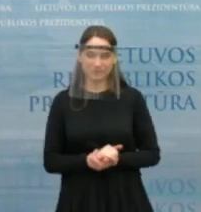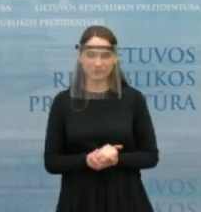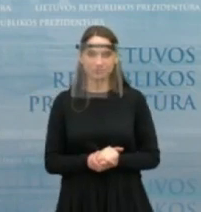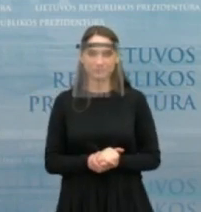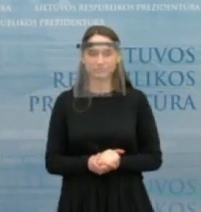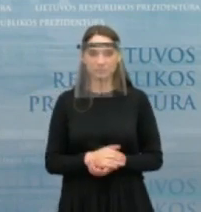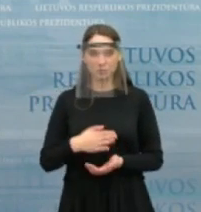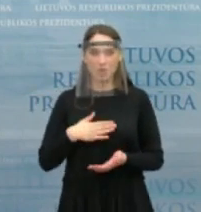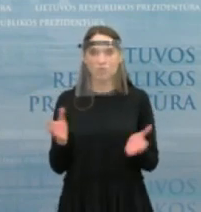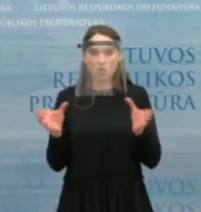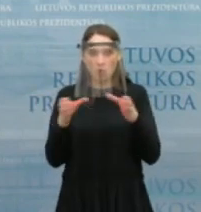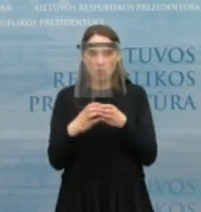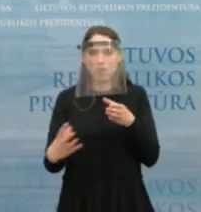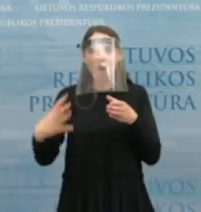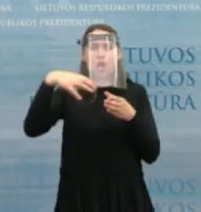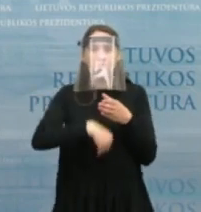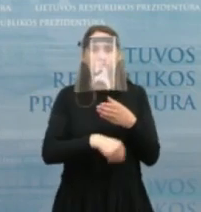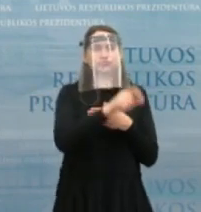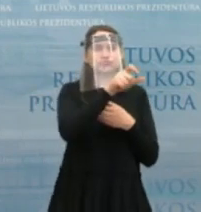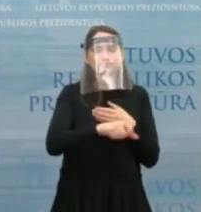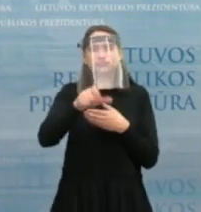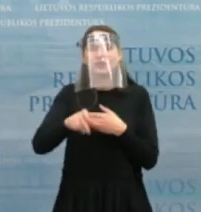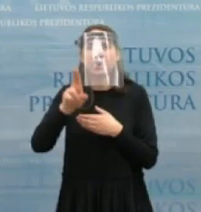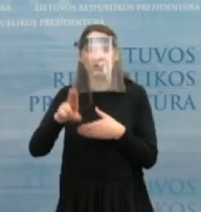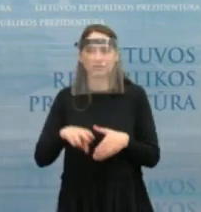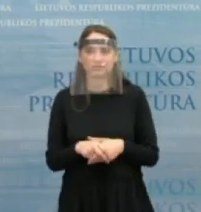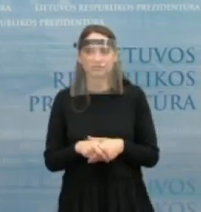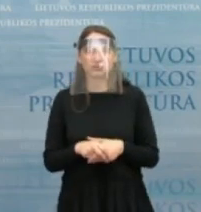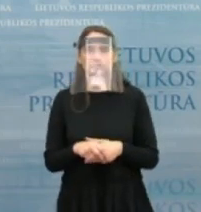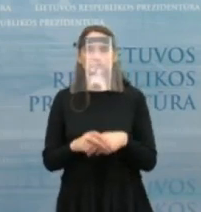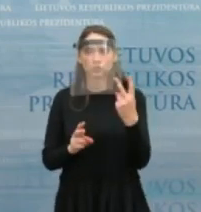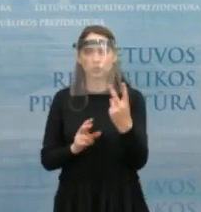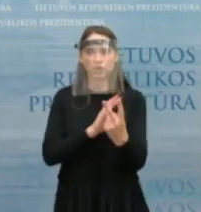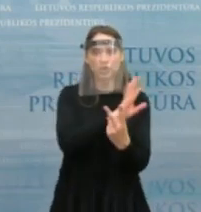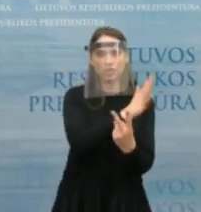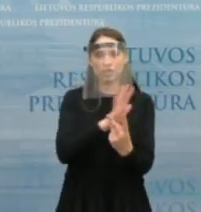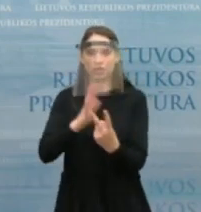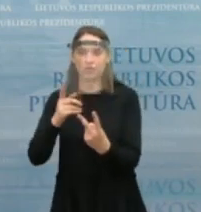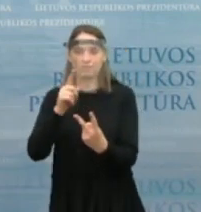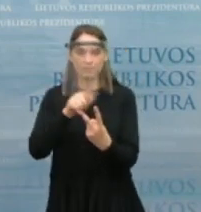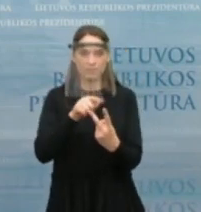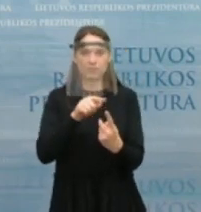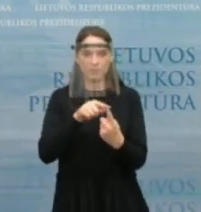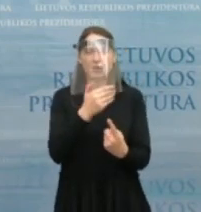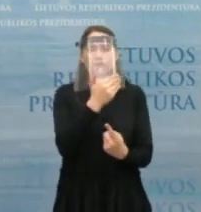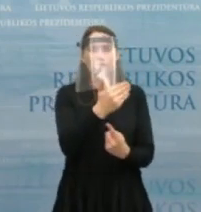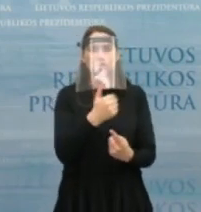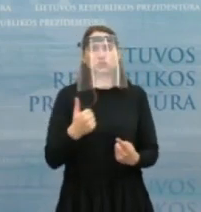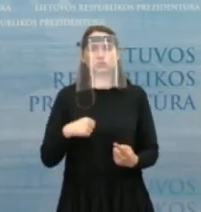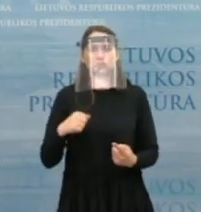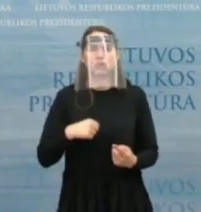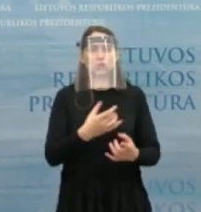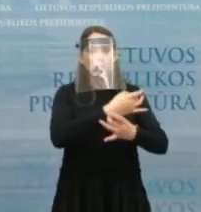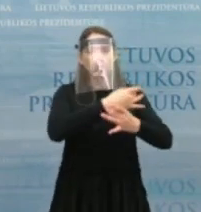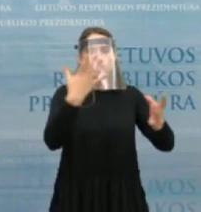mano komanda turėtų būti sudaryta iš tokių, dviejų tipo žmonių. Iš tų žmonių, kurie turi nebejotiną autoritetą